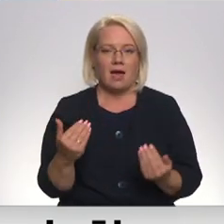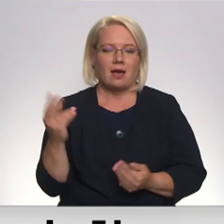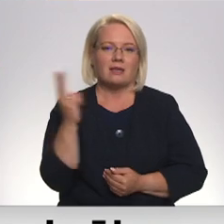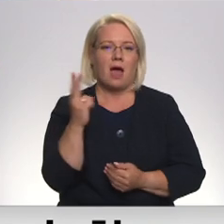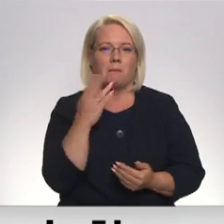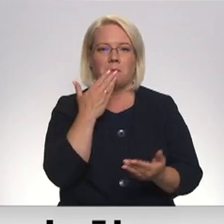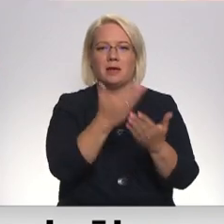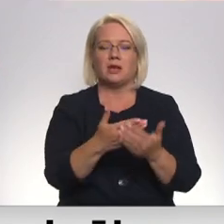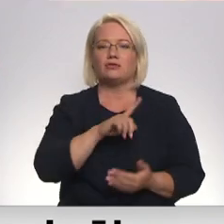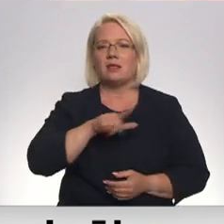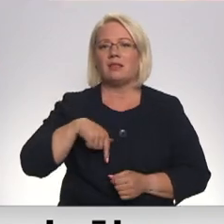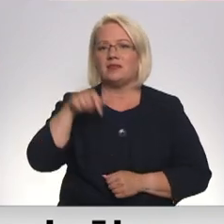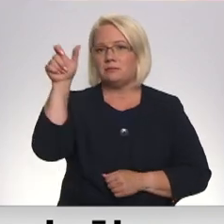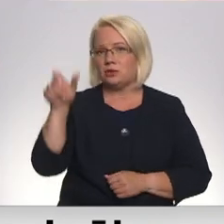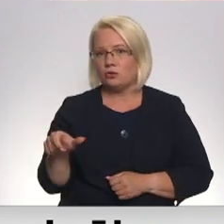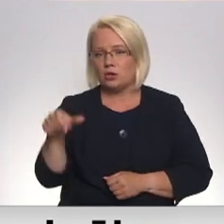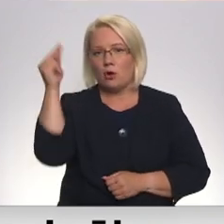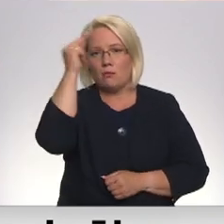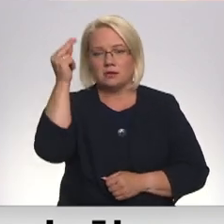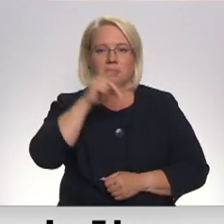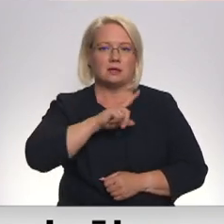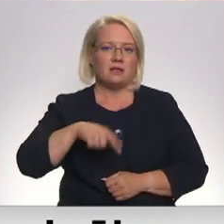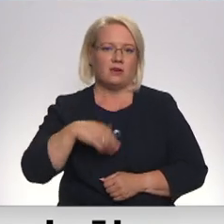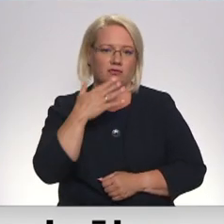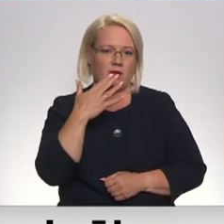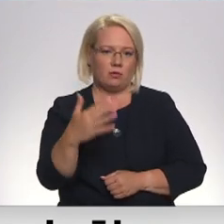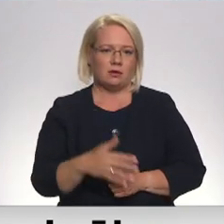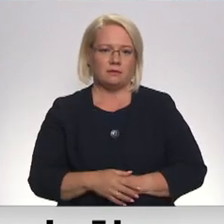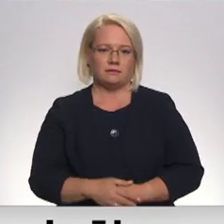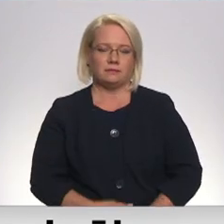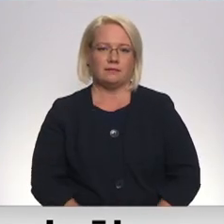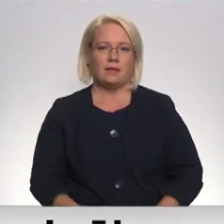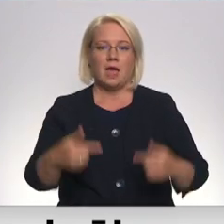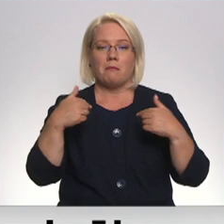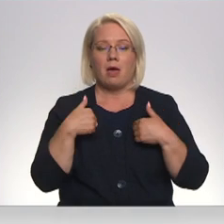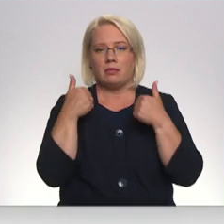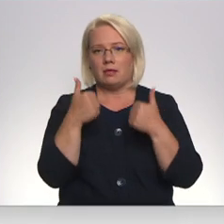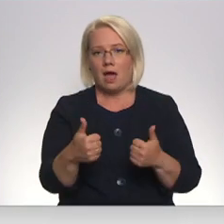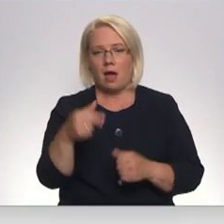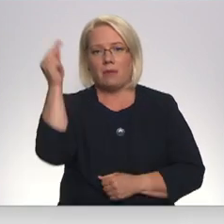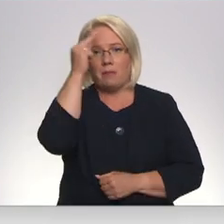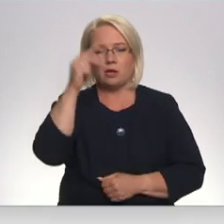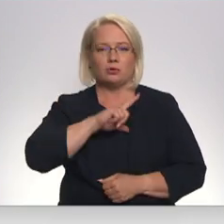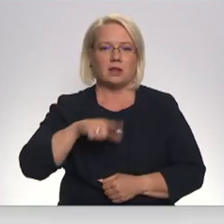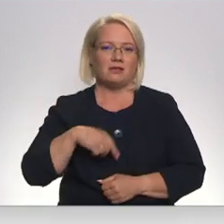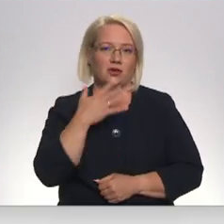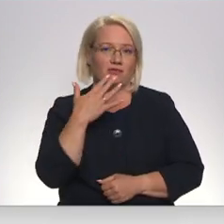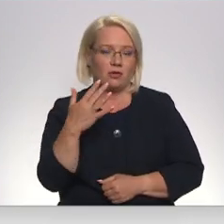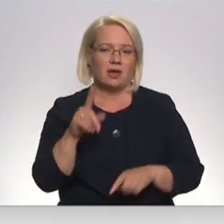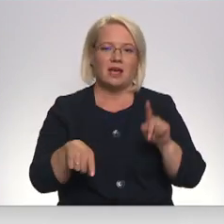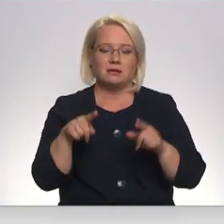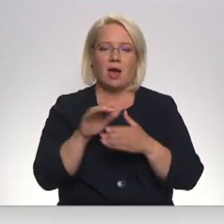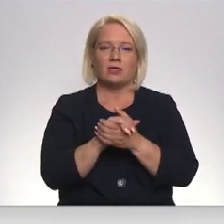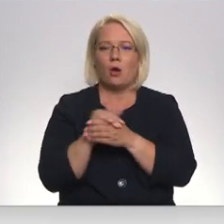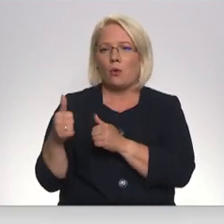pat pieteikušies Latvijas pilsonībai un mācās latviešu valodu. Man iet labi, mācos latviešu valodu. Dažreiz pat ar